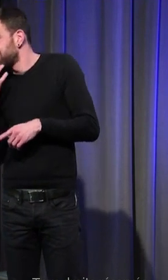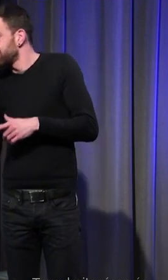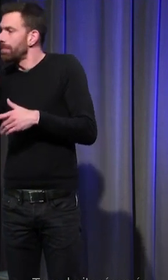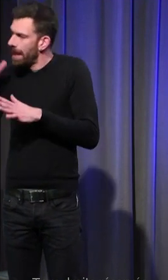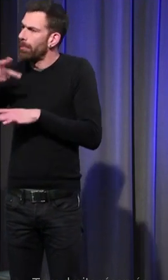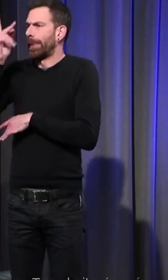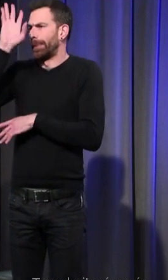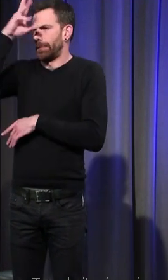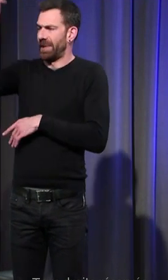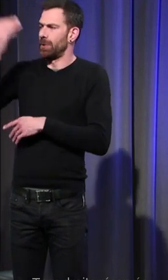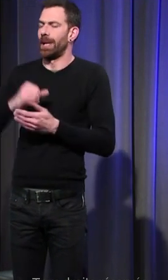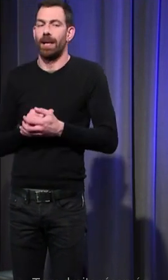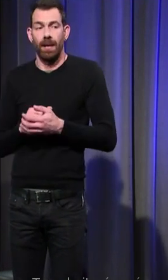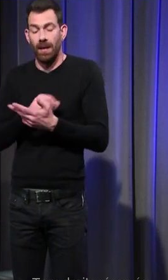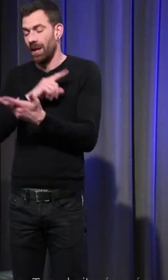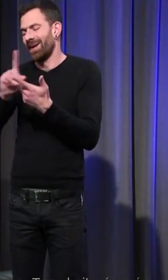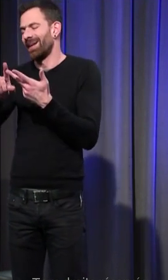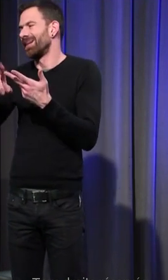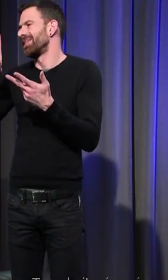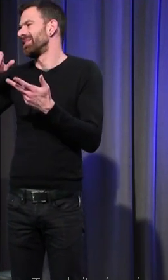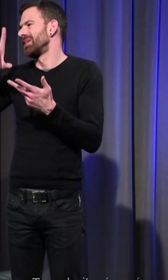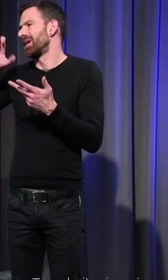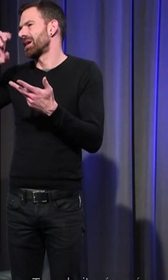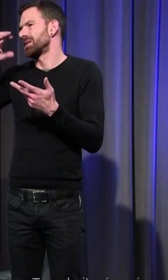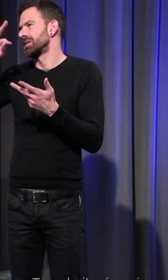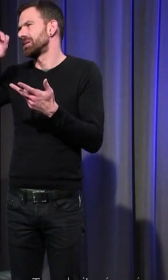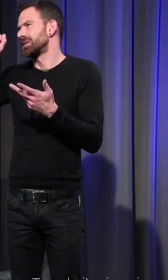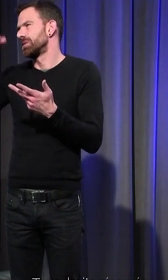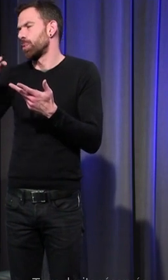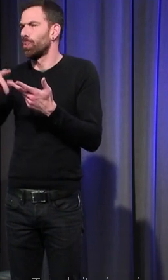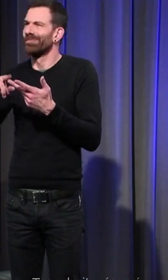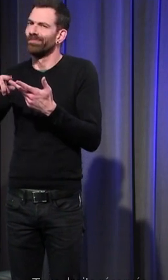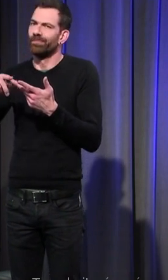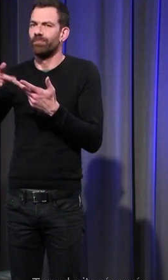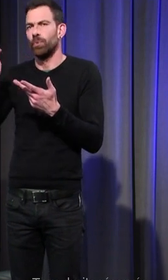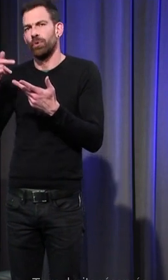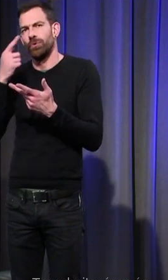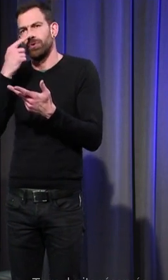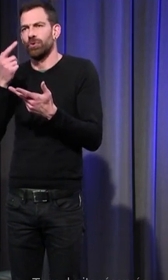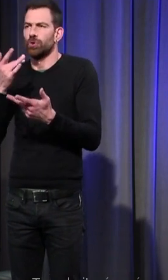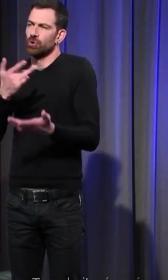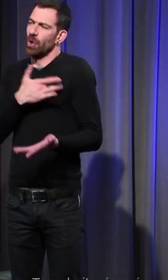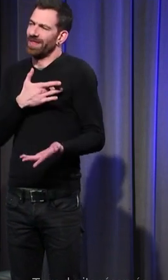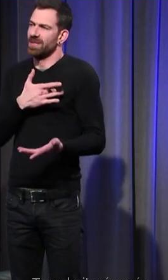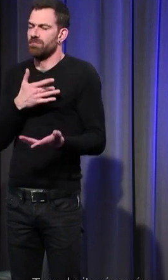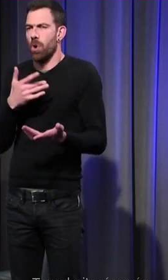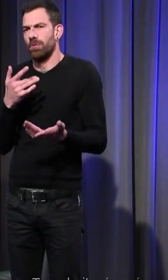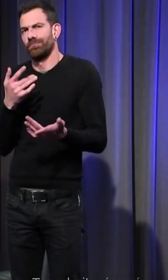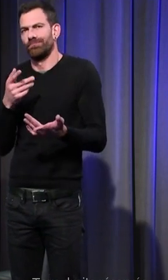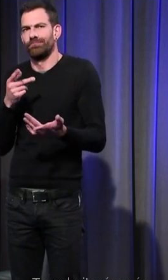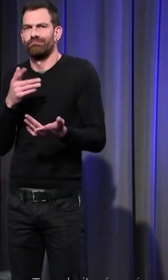et la dilection alors là c'est plutôt par rapport à notre nomenclature contemporaine ce serait plutôt un sentiment la dilectio la dilectio